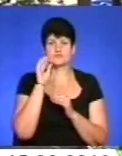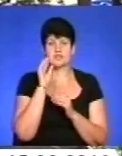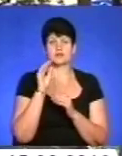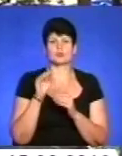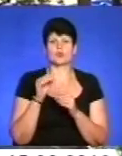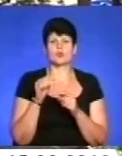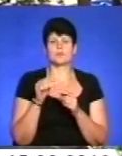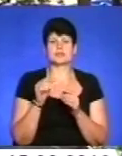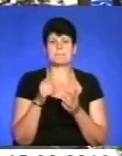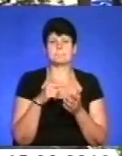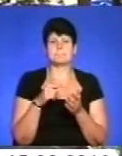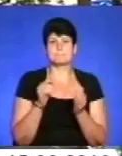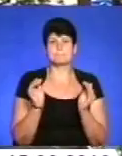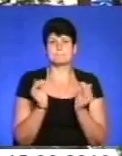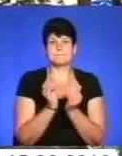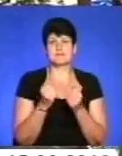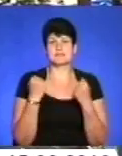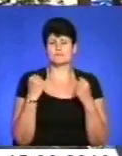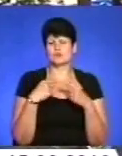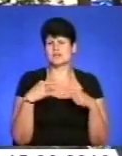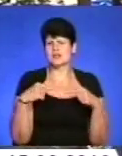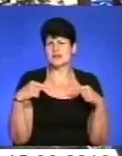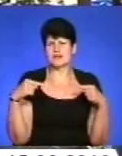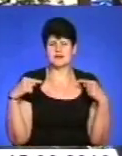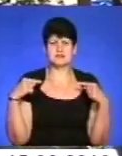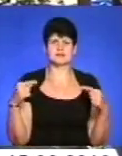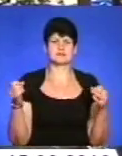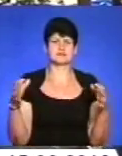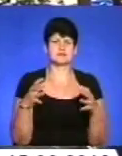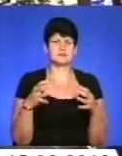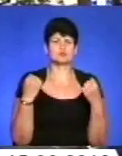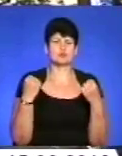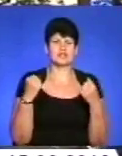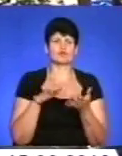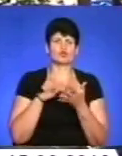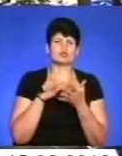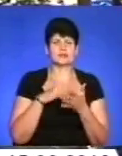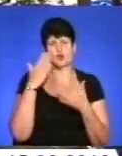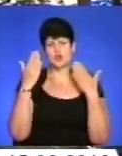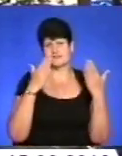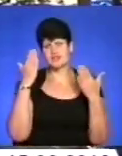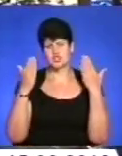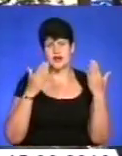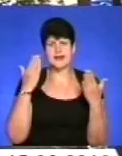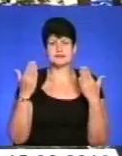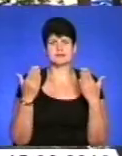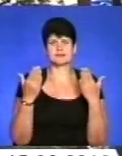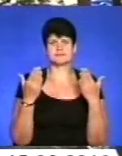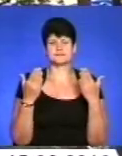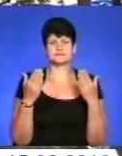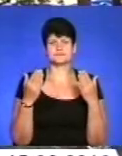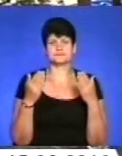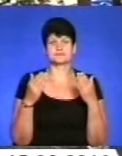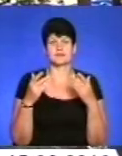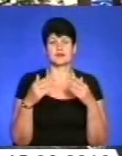мультиспорту. Там будуть зібрані різноманітні спортивно-туристичні розважальні такі атракції.